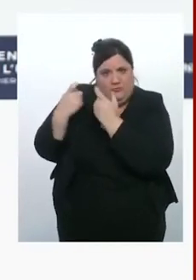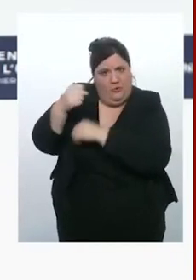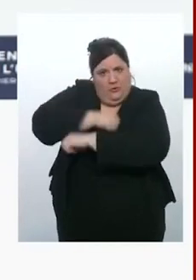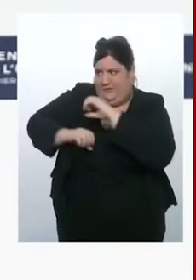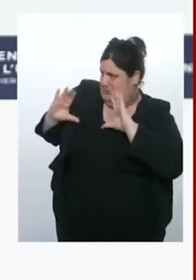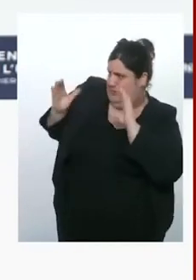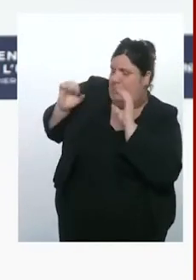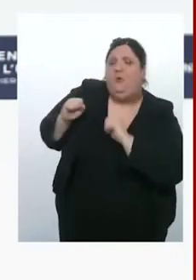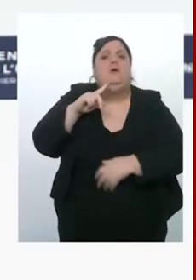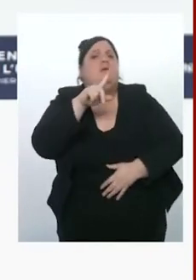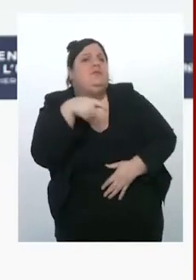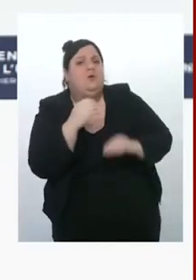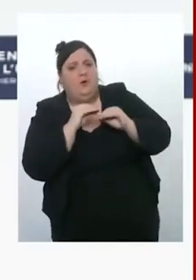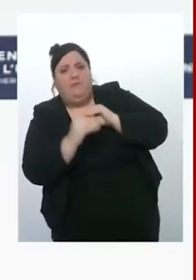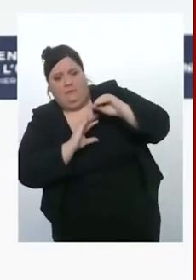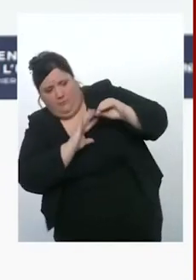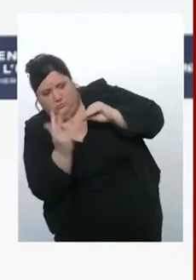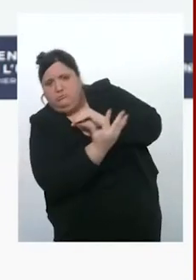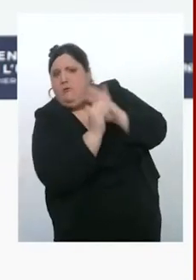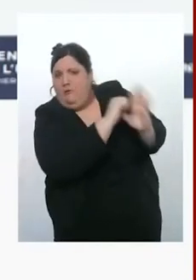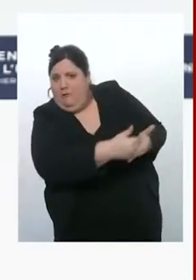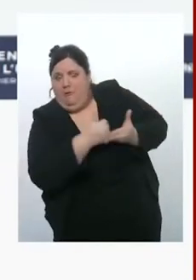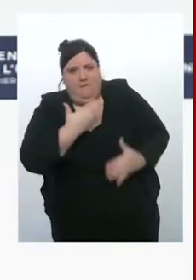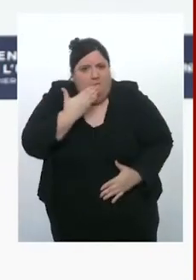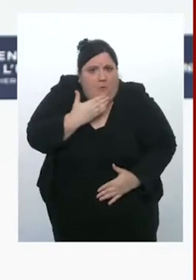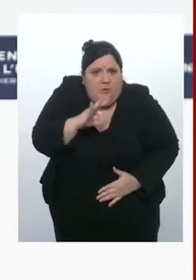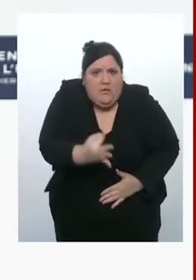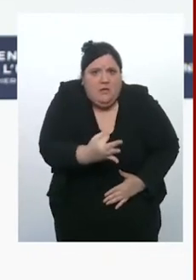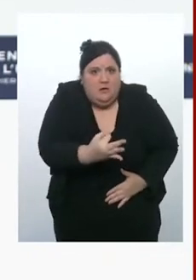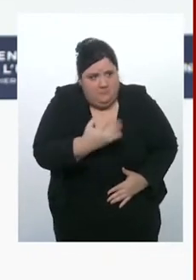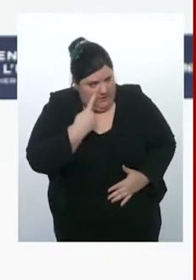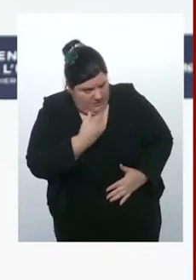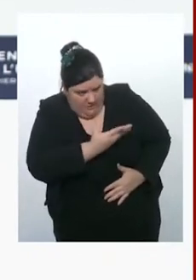qui sont prêts à nous aider, mais on aurait tort de penser qu'on doit se reposer sur eux.